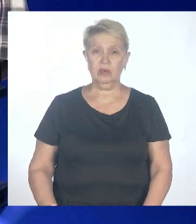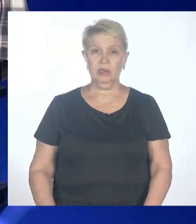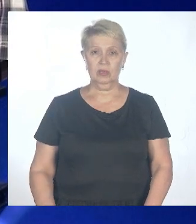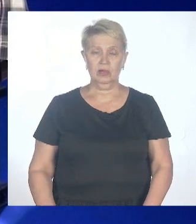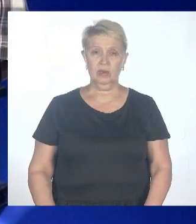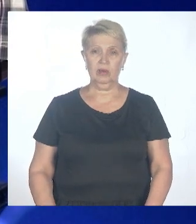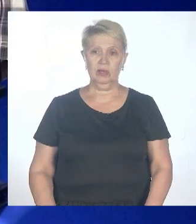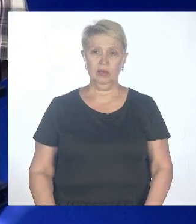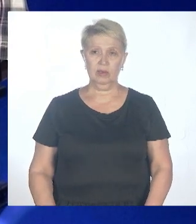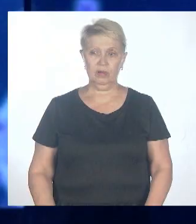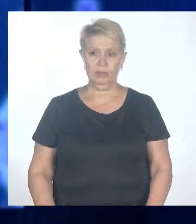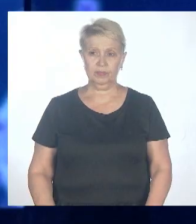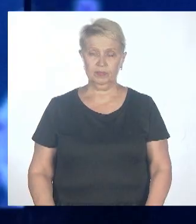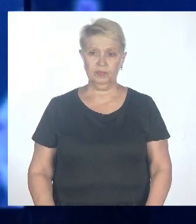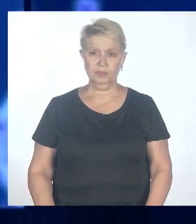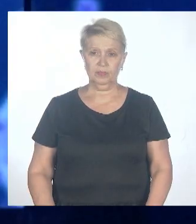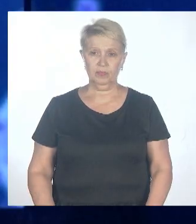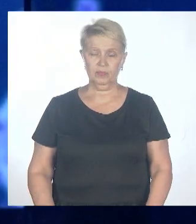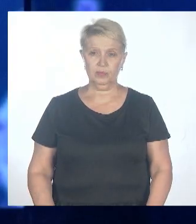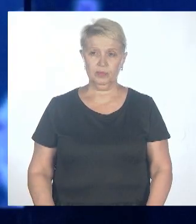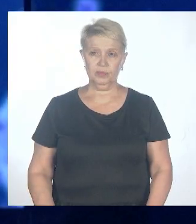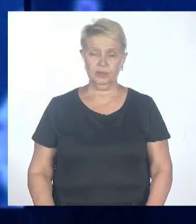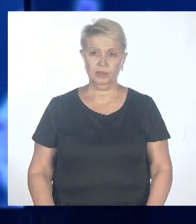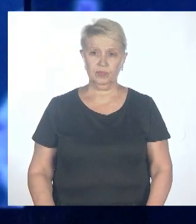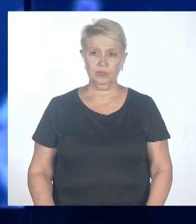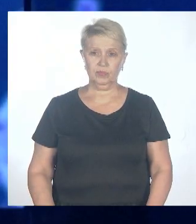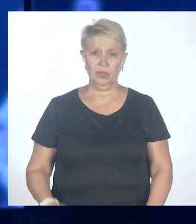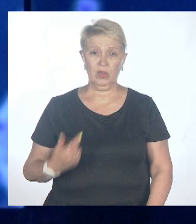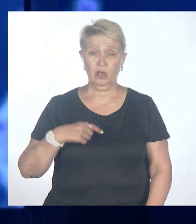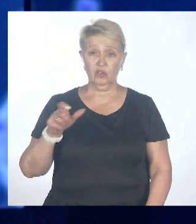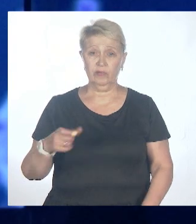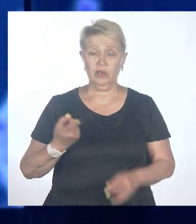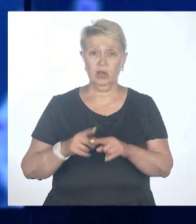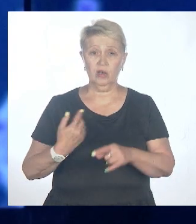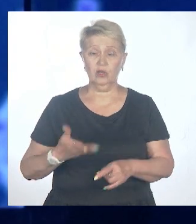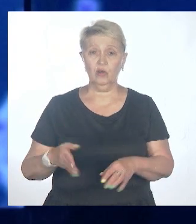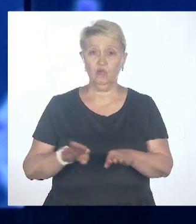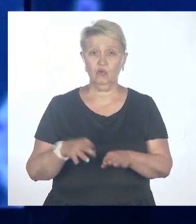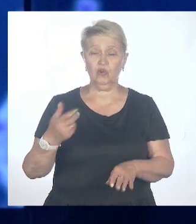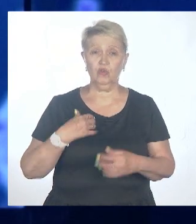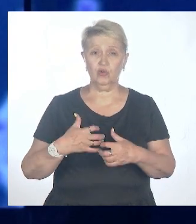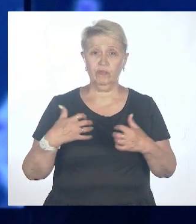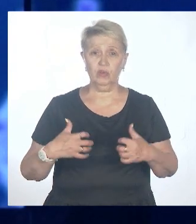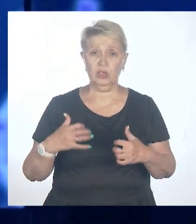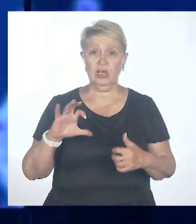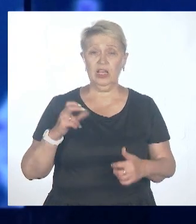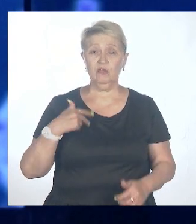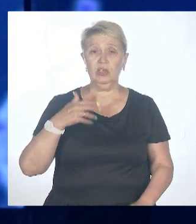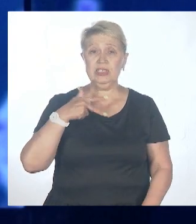противоречия? Мы же говорим сейчас, что человек – это тоже животное. Пусть социальное, пусть какое-то, но животное.